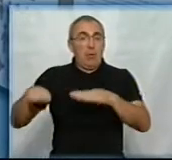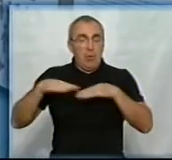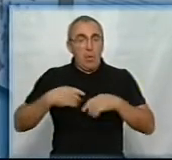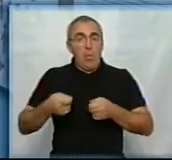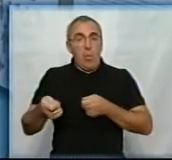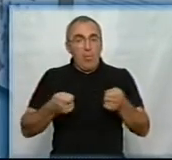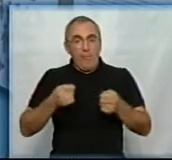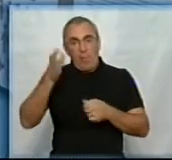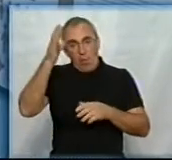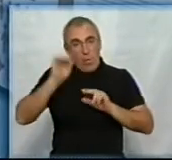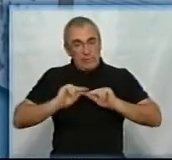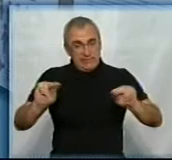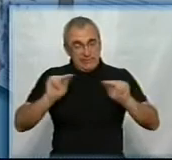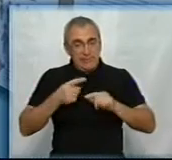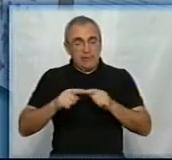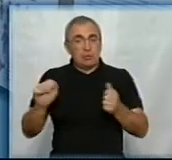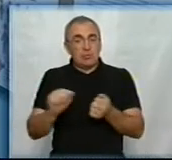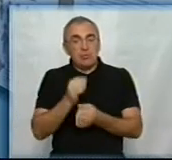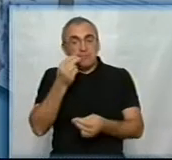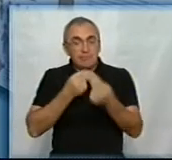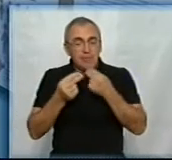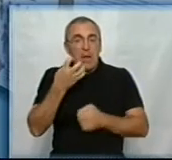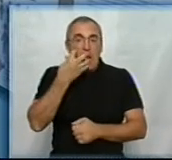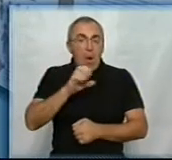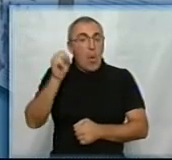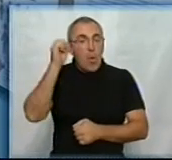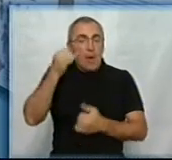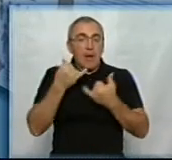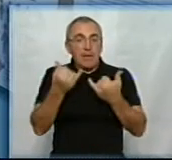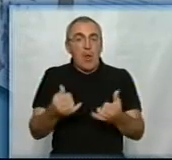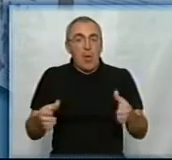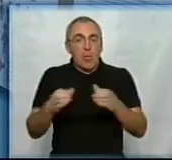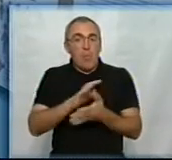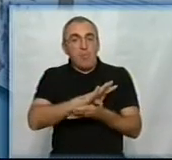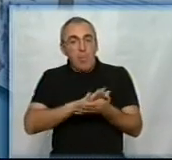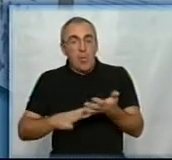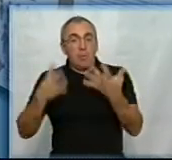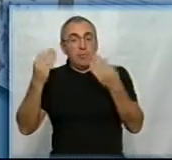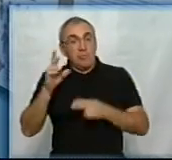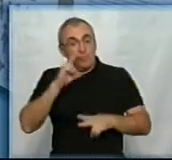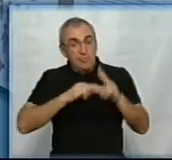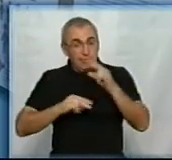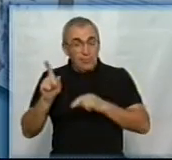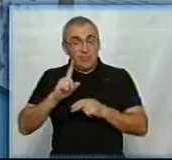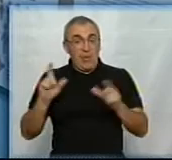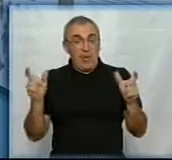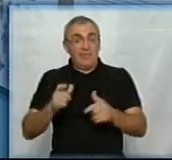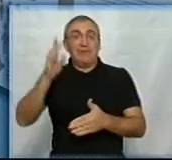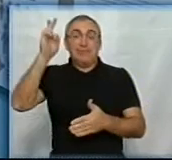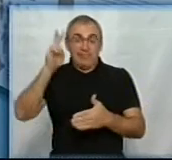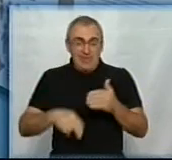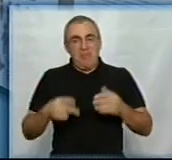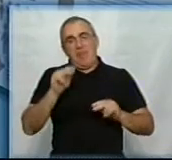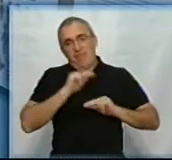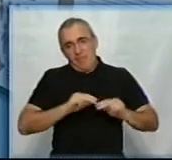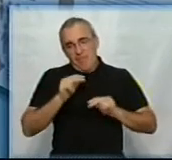управління освіти. На даний момент це сухі сніданки і гарячі обіди для групи продовженого дня. Сподіваємось, що скоро карантин закінчиться і ми